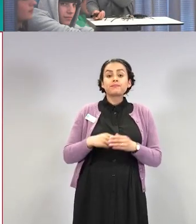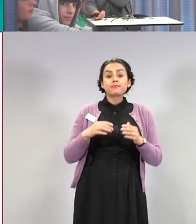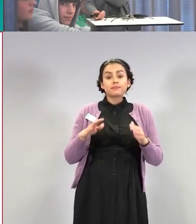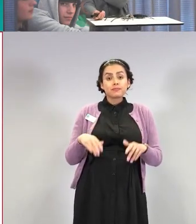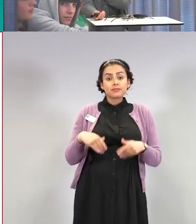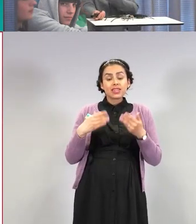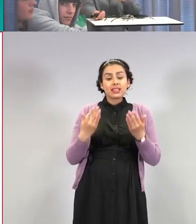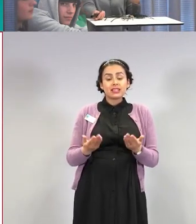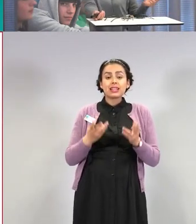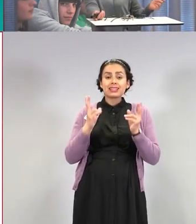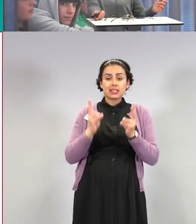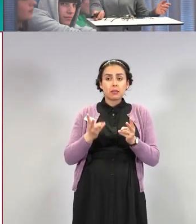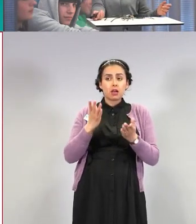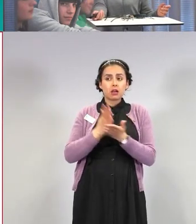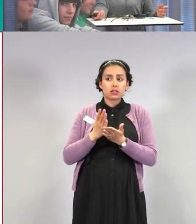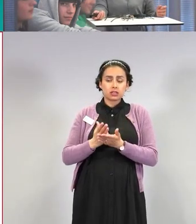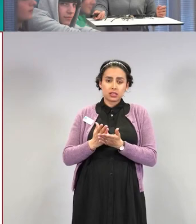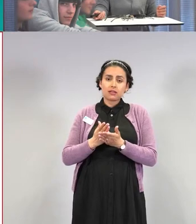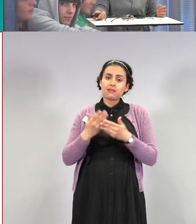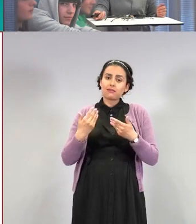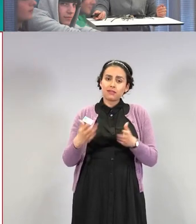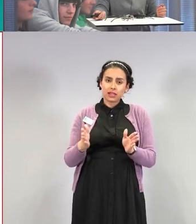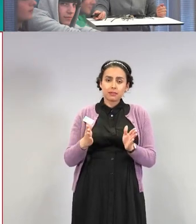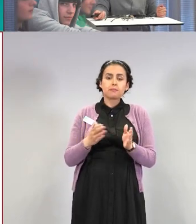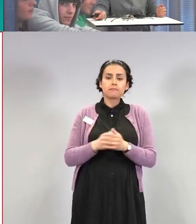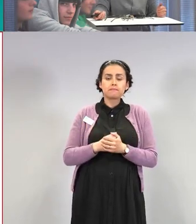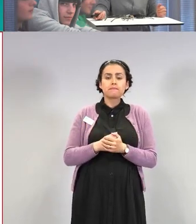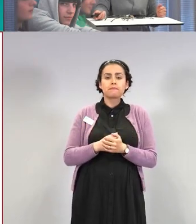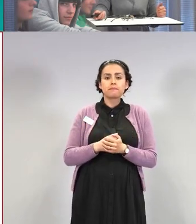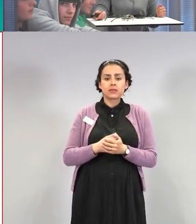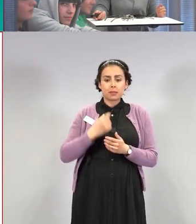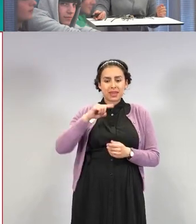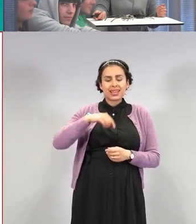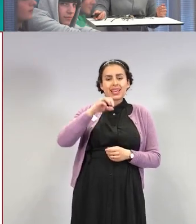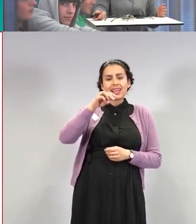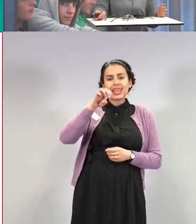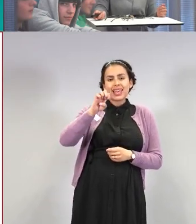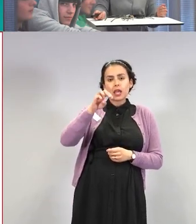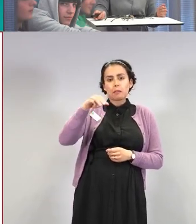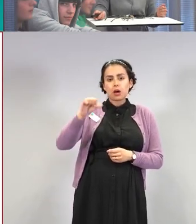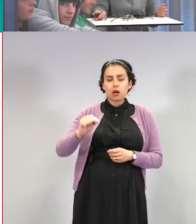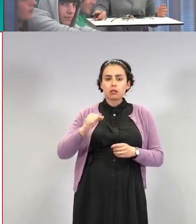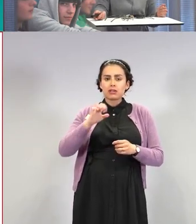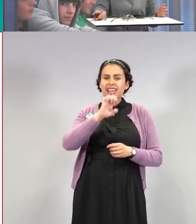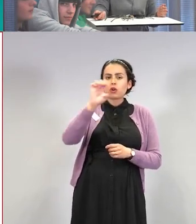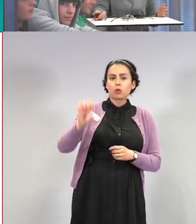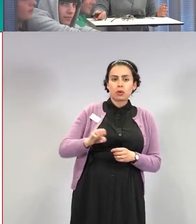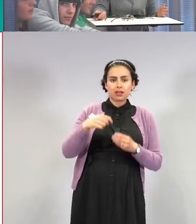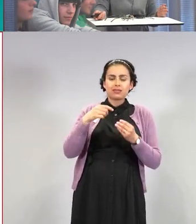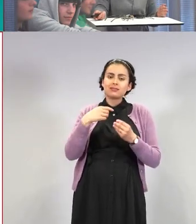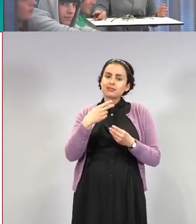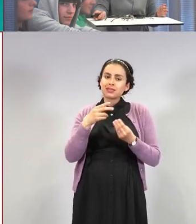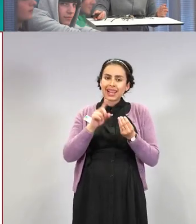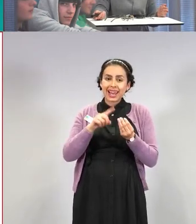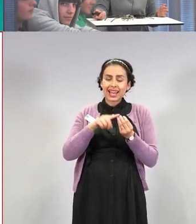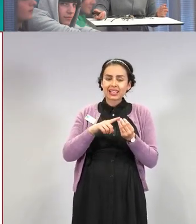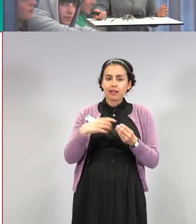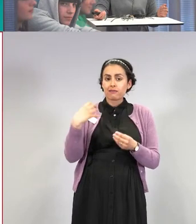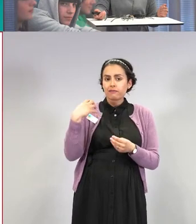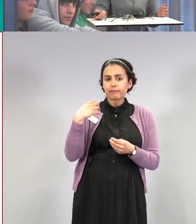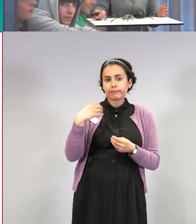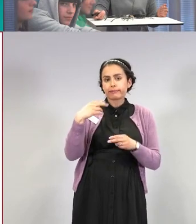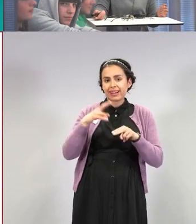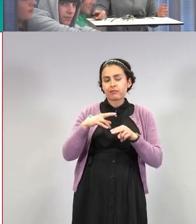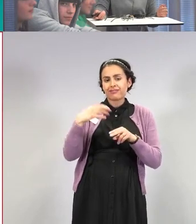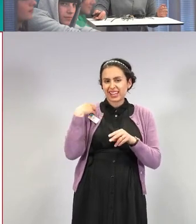samasta asiasta sillä tavalla kuvattuna, että me on otettu EMALTA, eli Euroopan lääkeviranomaiselta. Nyt sitten heidän